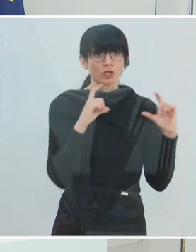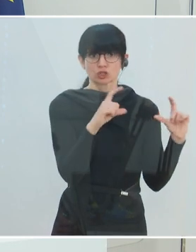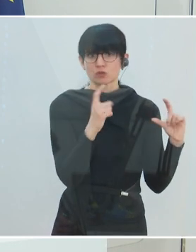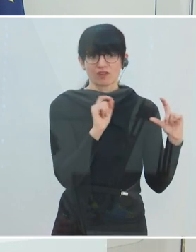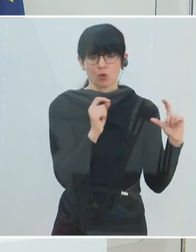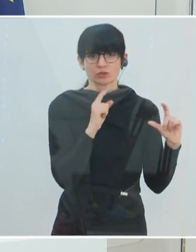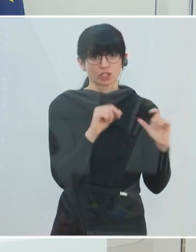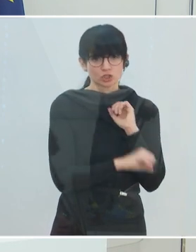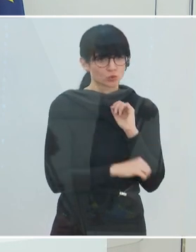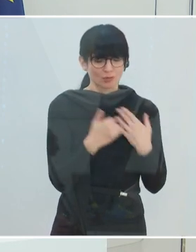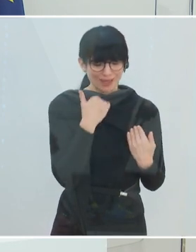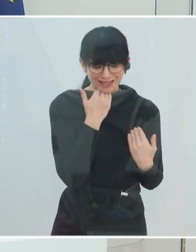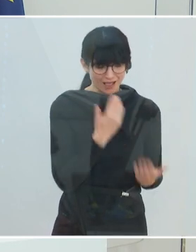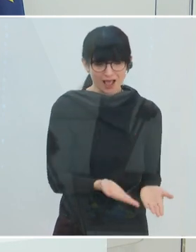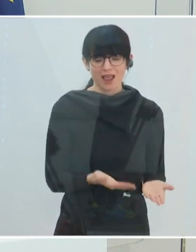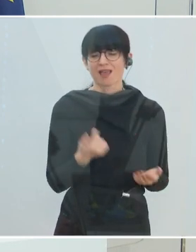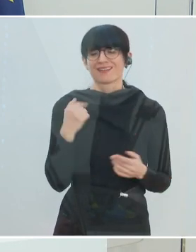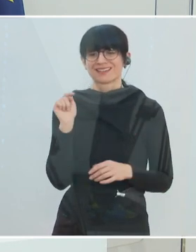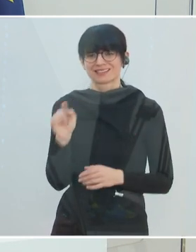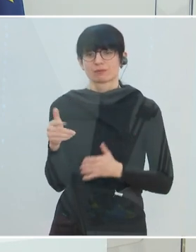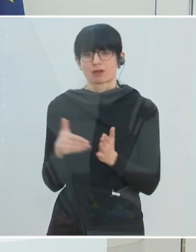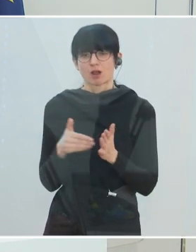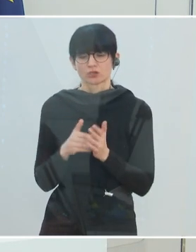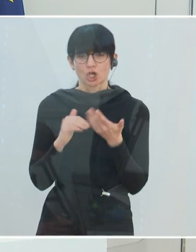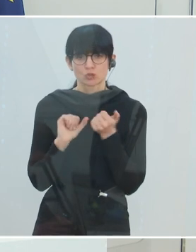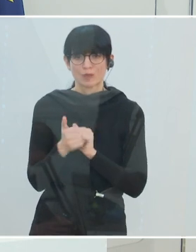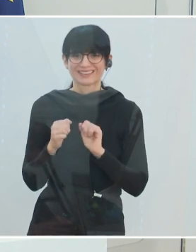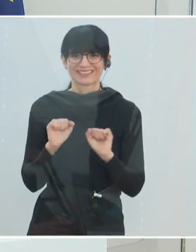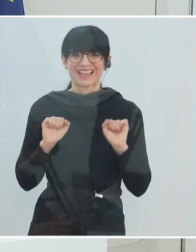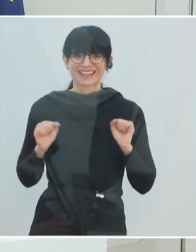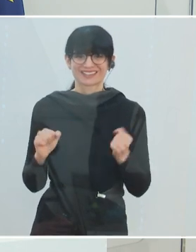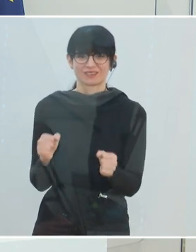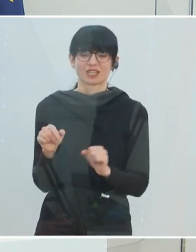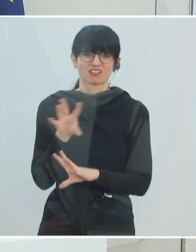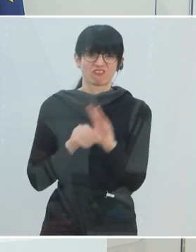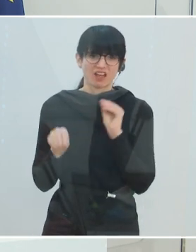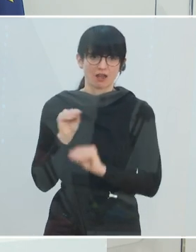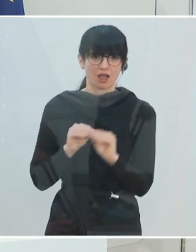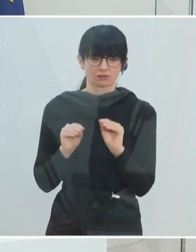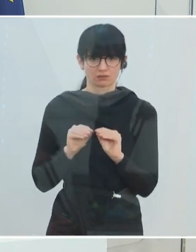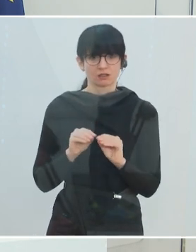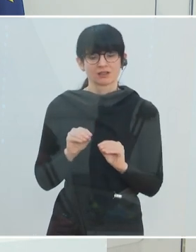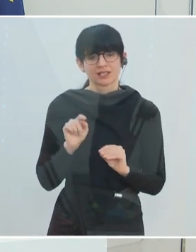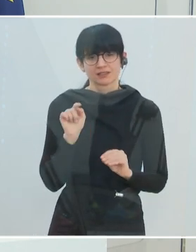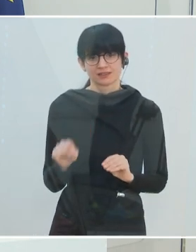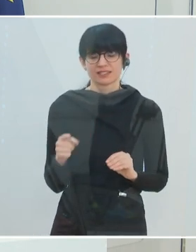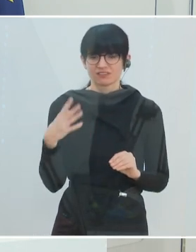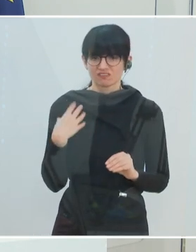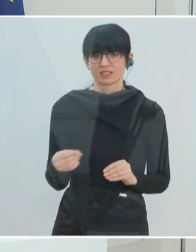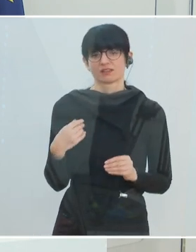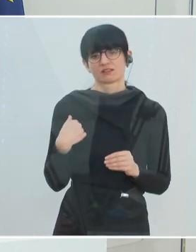das auch Studium ist. Also es geht um sportliche Aktivitäten in Vereinen, auch die wieder